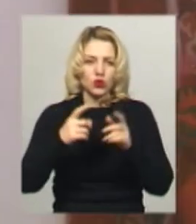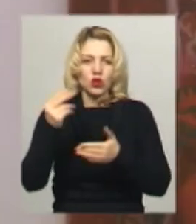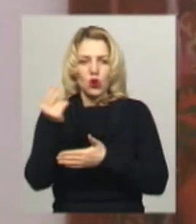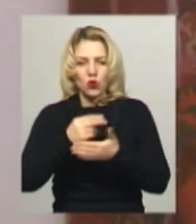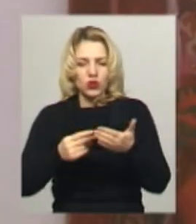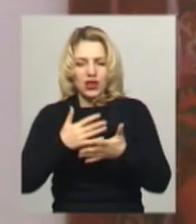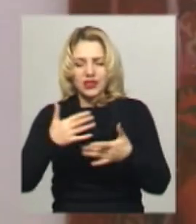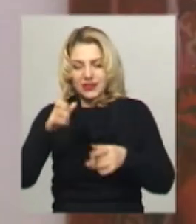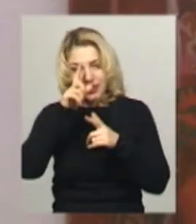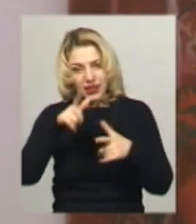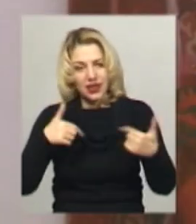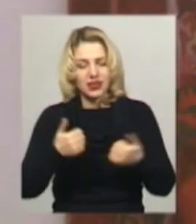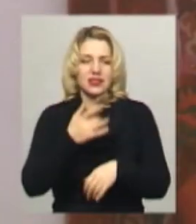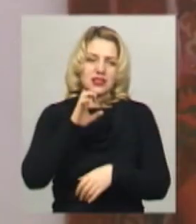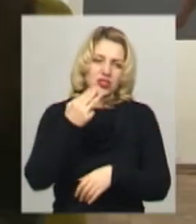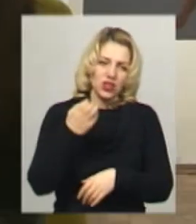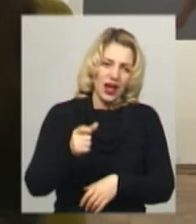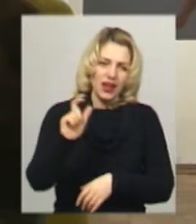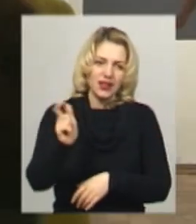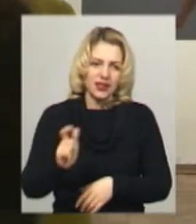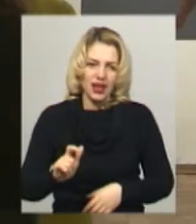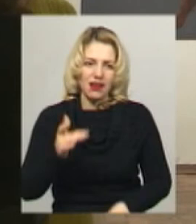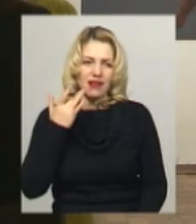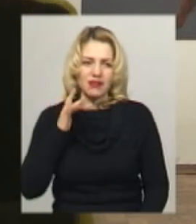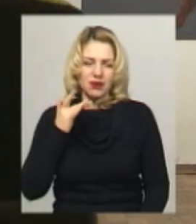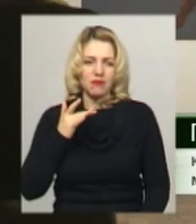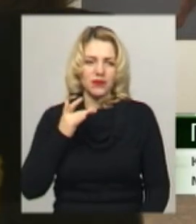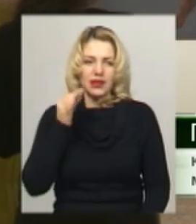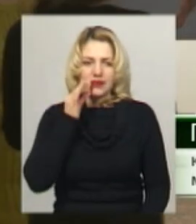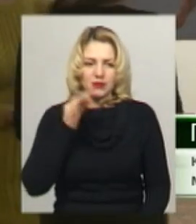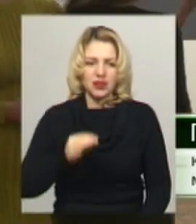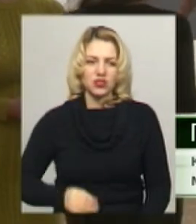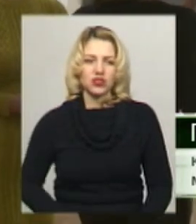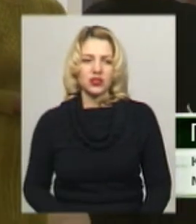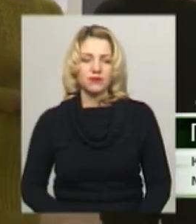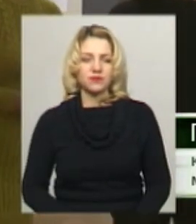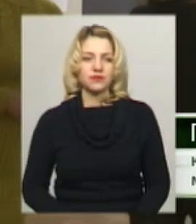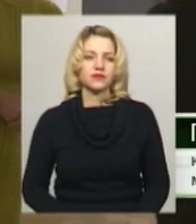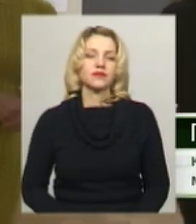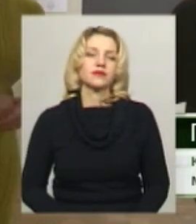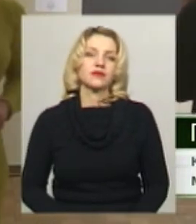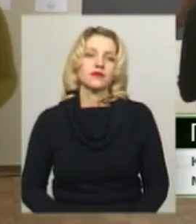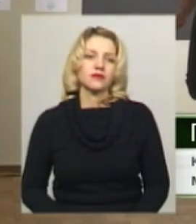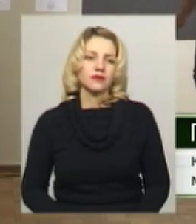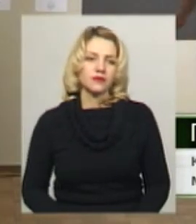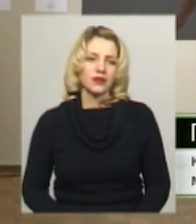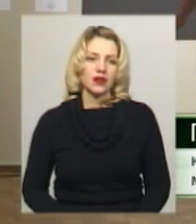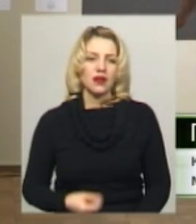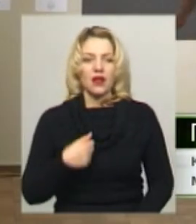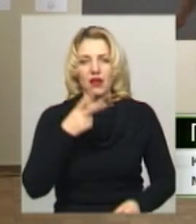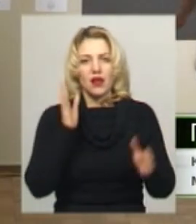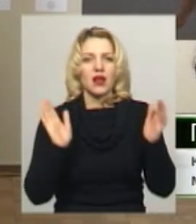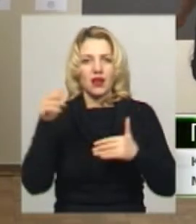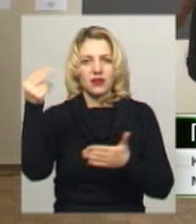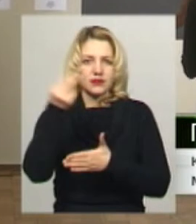Сполучених Штатів Америки, Італії, Німеччини. «За моєю спиною робота Ліни Якубенко «Привід полотна».